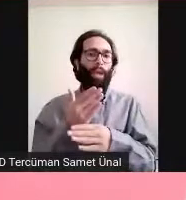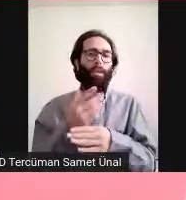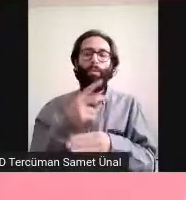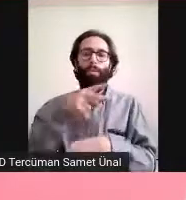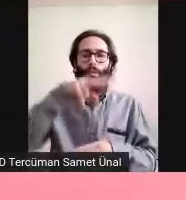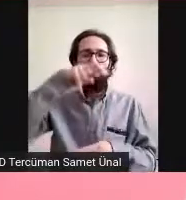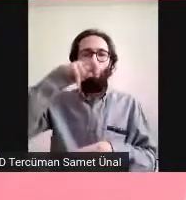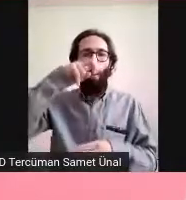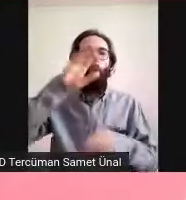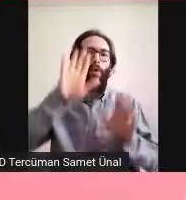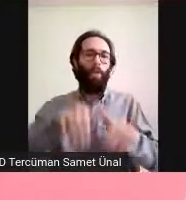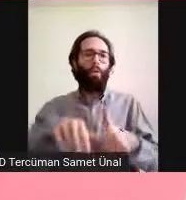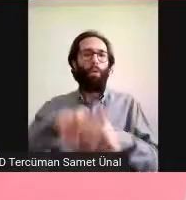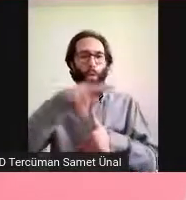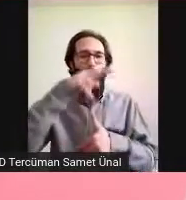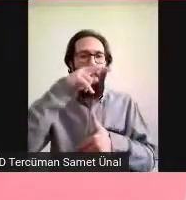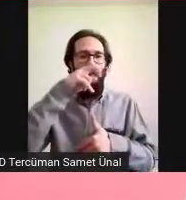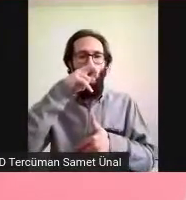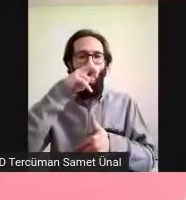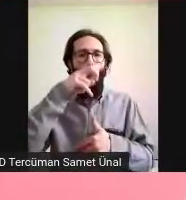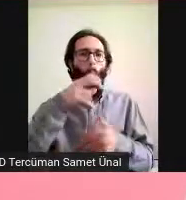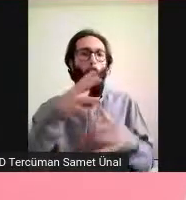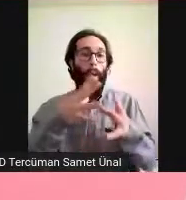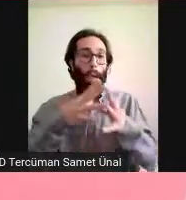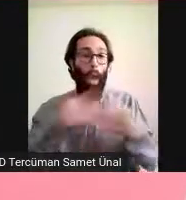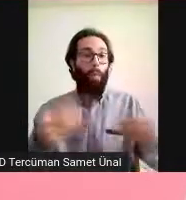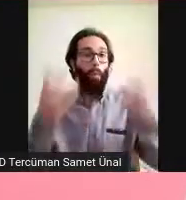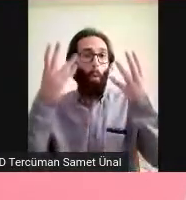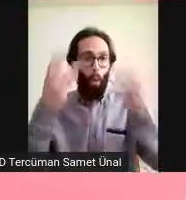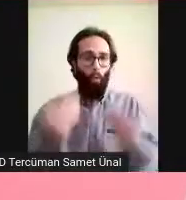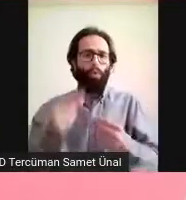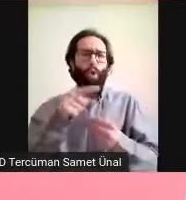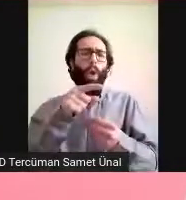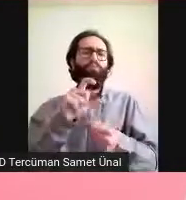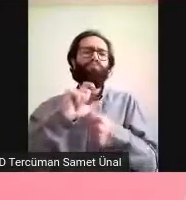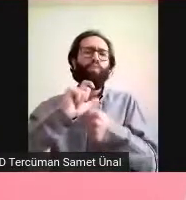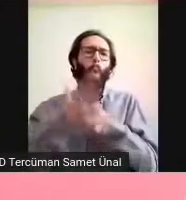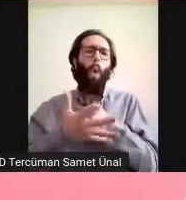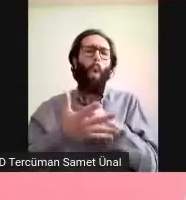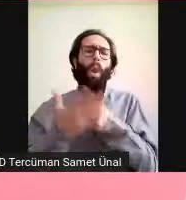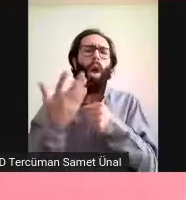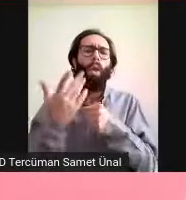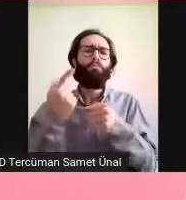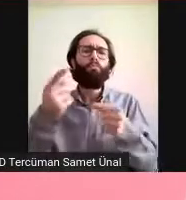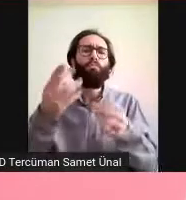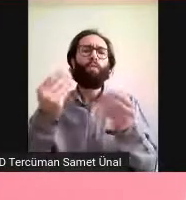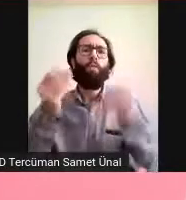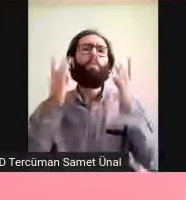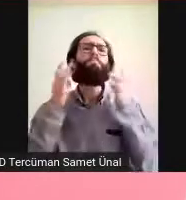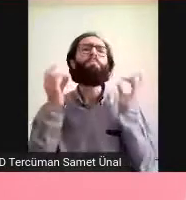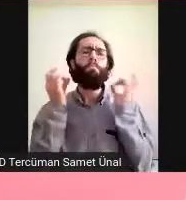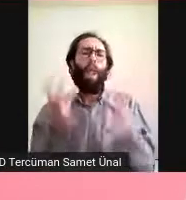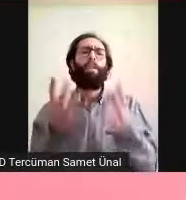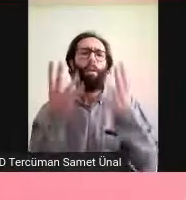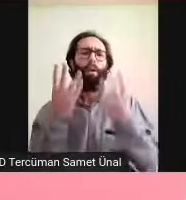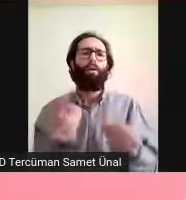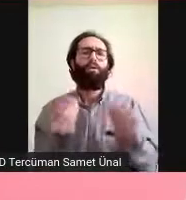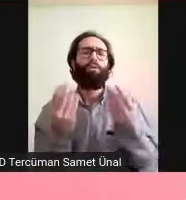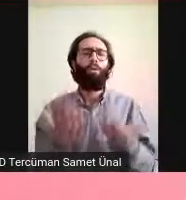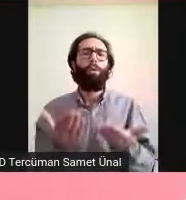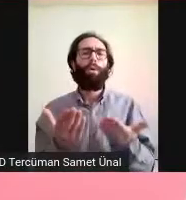rahatlıyoruz. Koku kaybı çünkü çok genelleşmiş bir koku. Semptom. Ve bunun neden